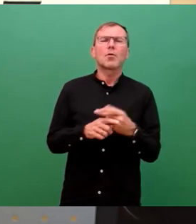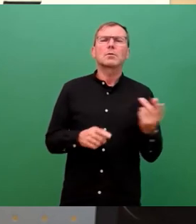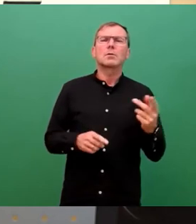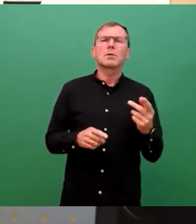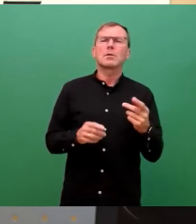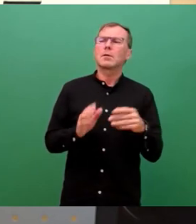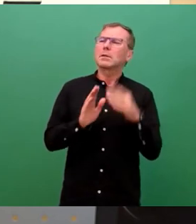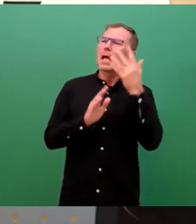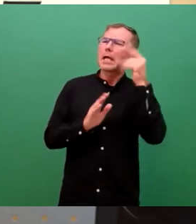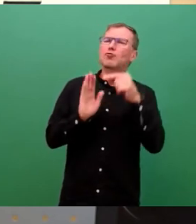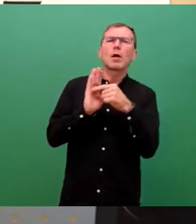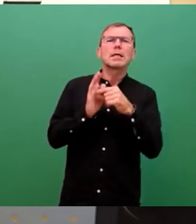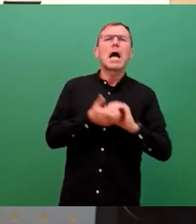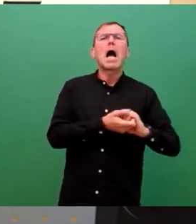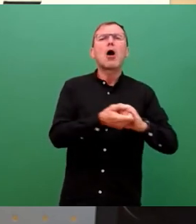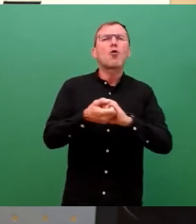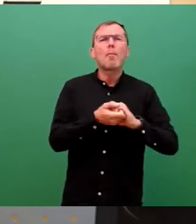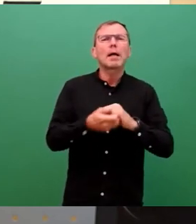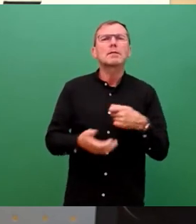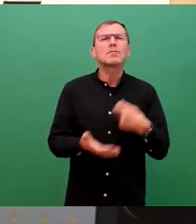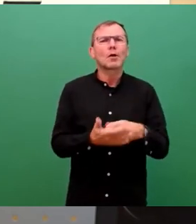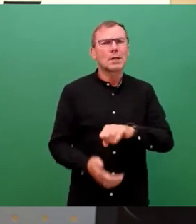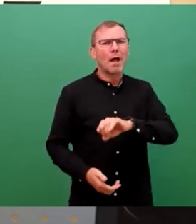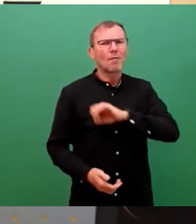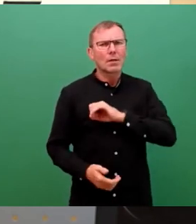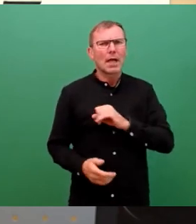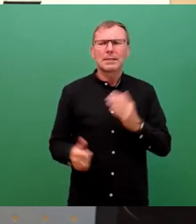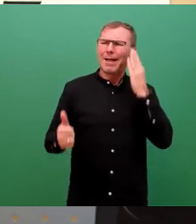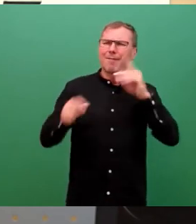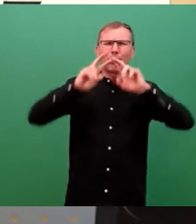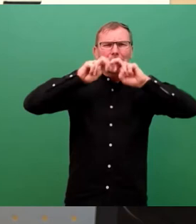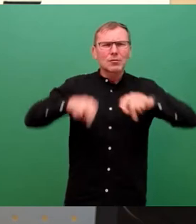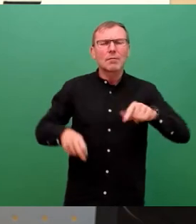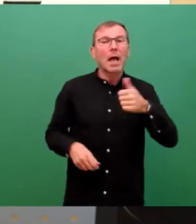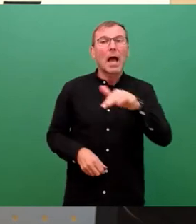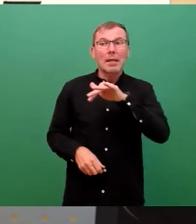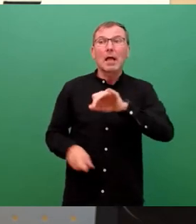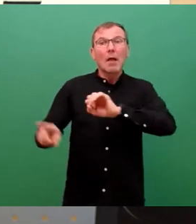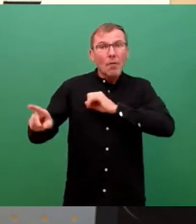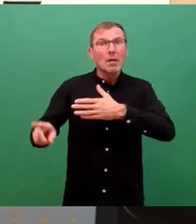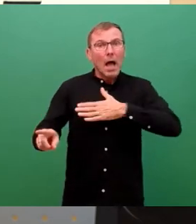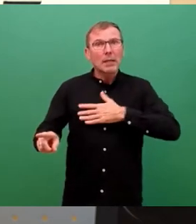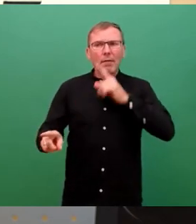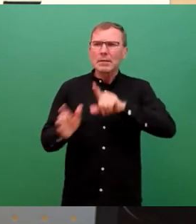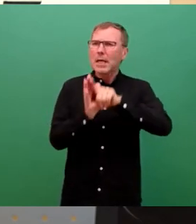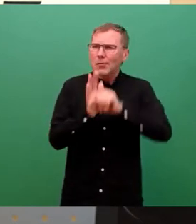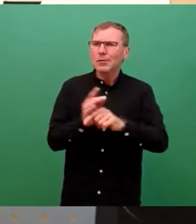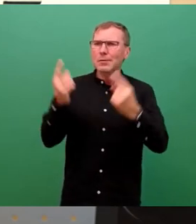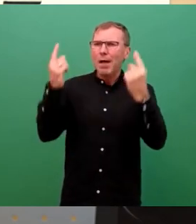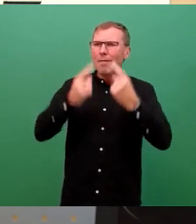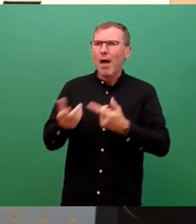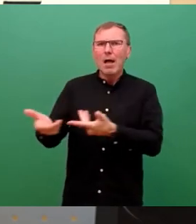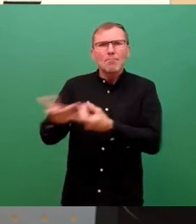Theorie der kooperativen Kostenvorteils, wonach in jedem Fall einen Landvorteil hat, wenn es günstiger Waren beziehen kann,